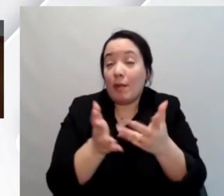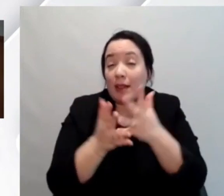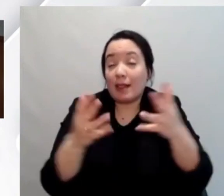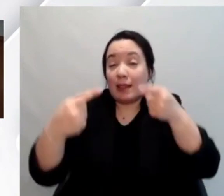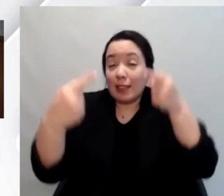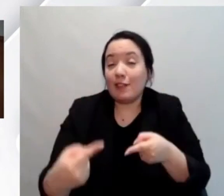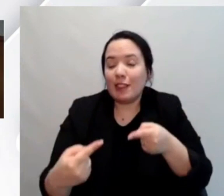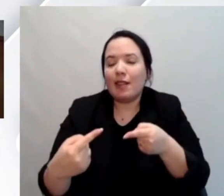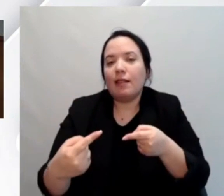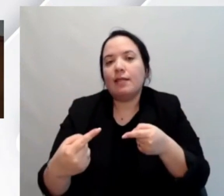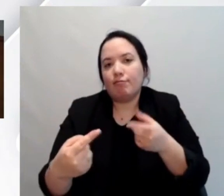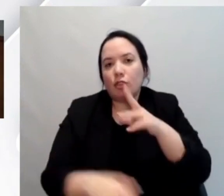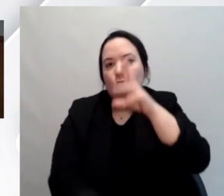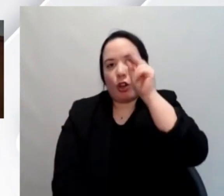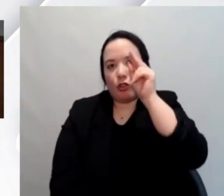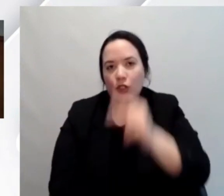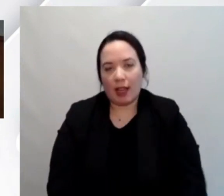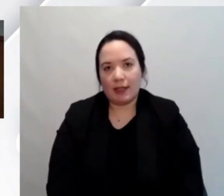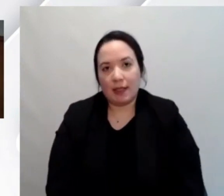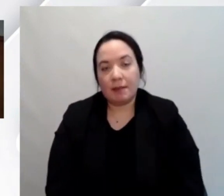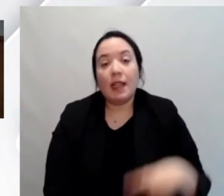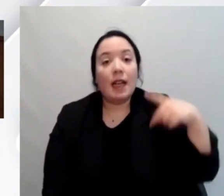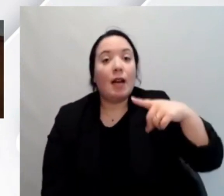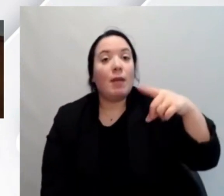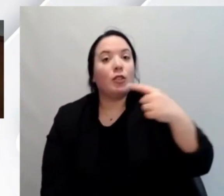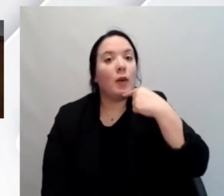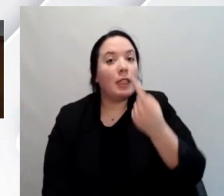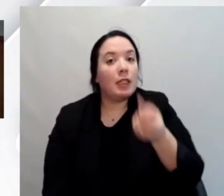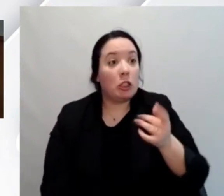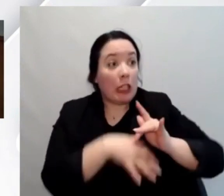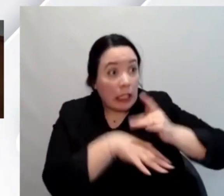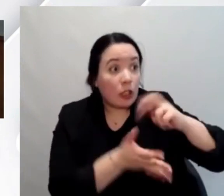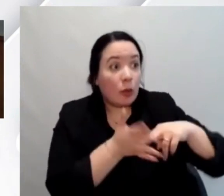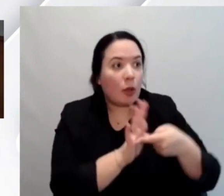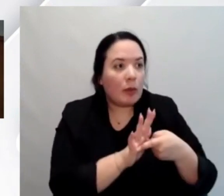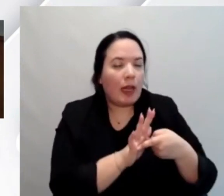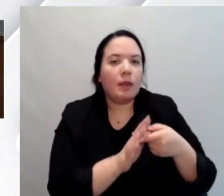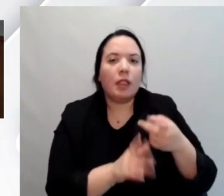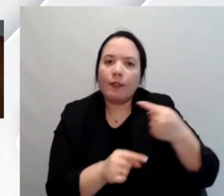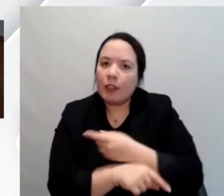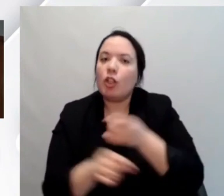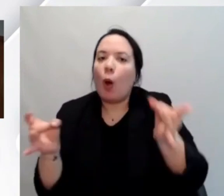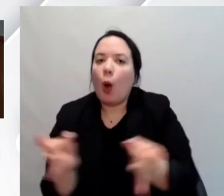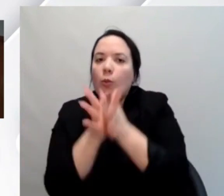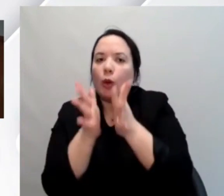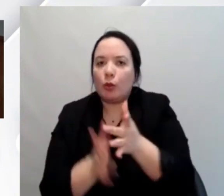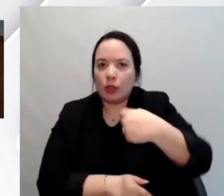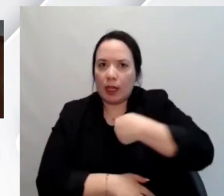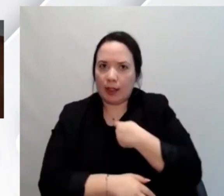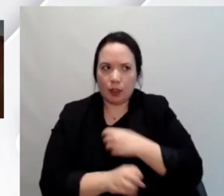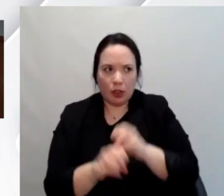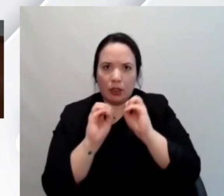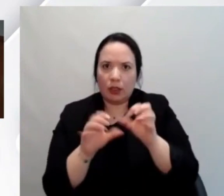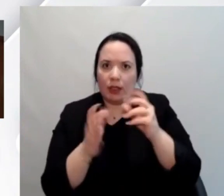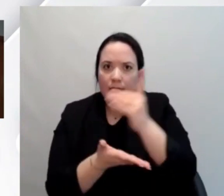Pasquale quando dice che più che parole di criticità parliamo di opportunità io sono un designer a me l'ho insegnato io insegno che si fa design